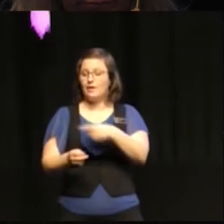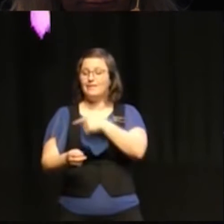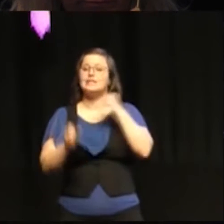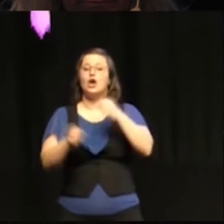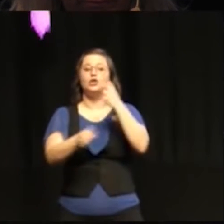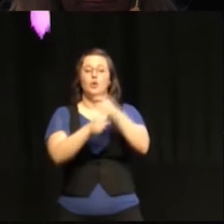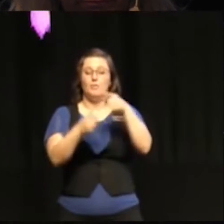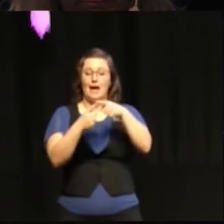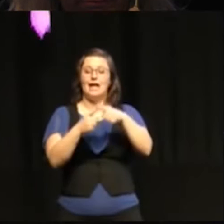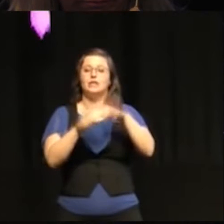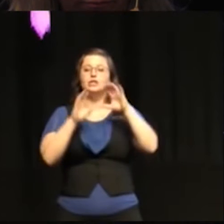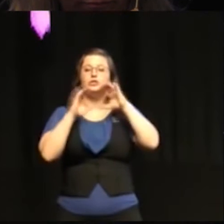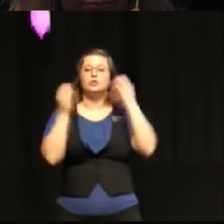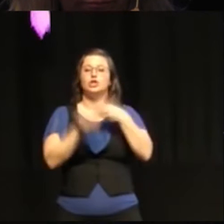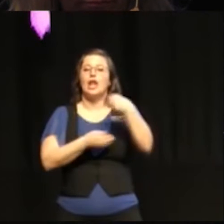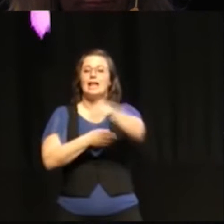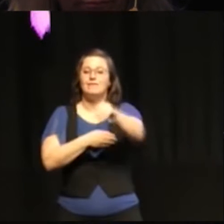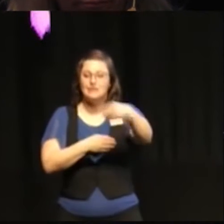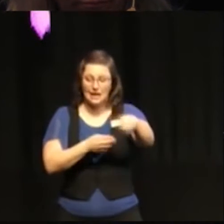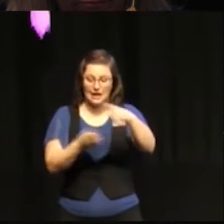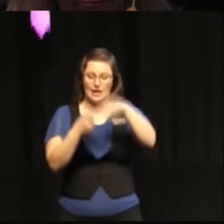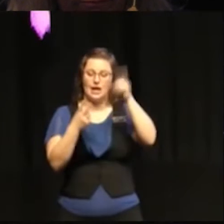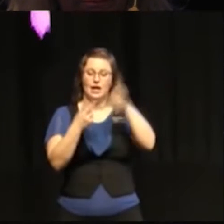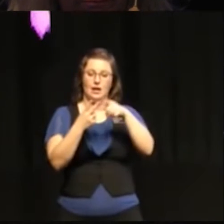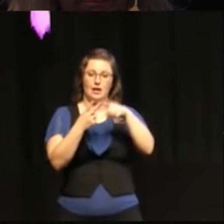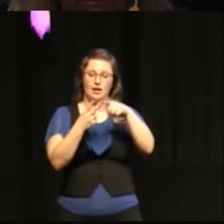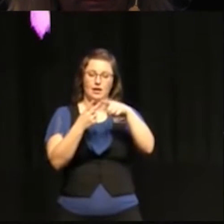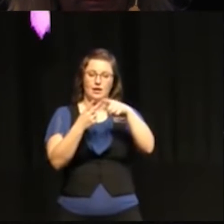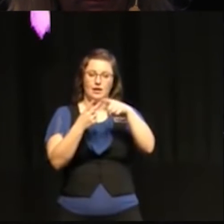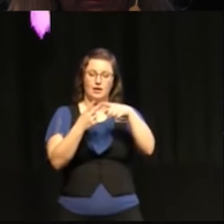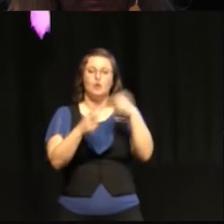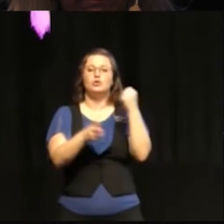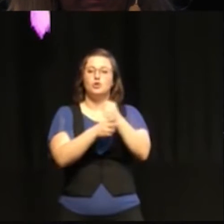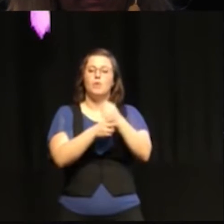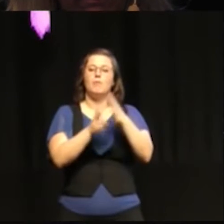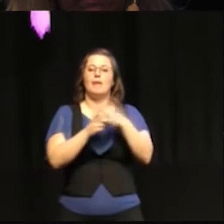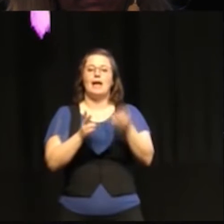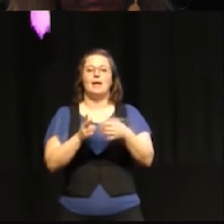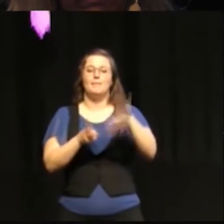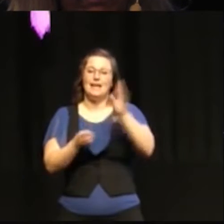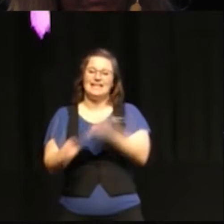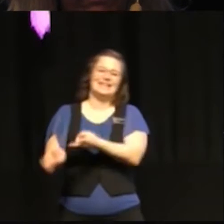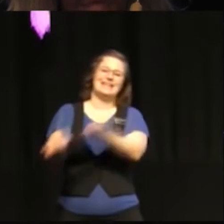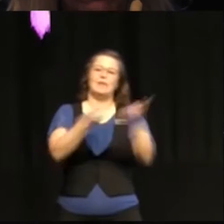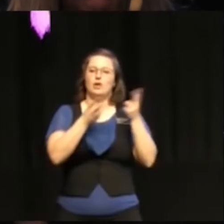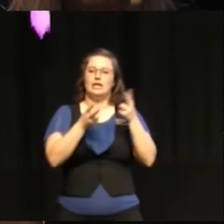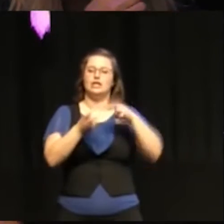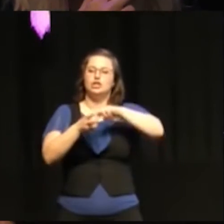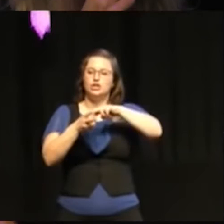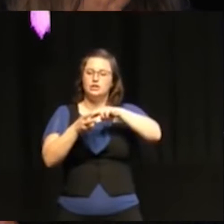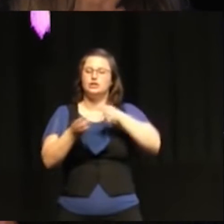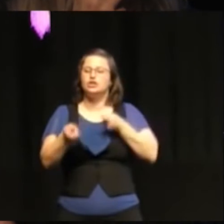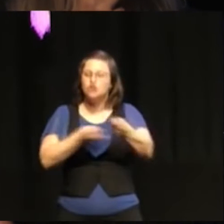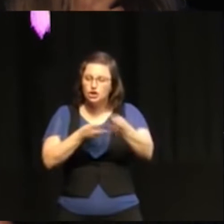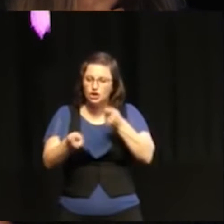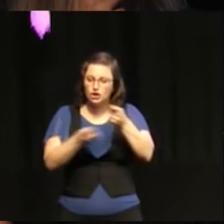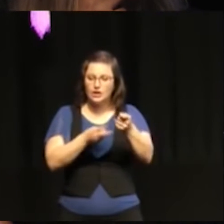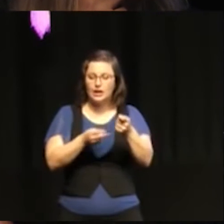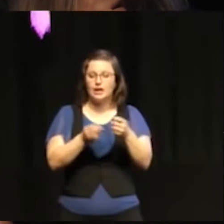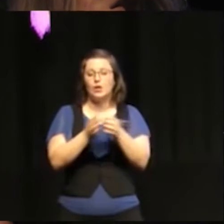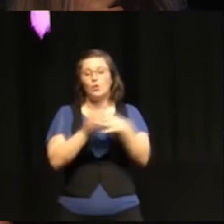sociala investeringar och att arbeta med demokratiserad styrning i form av